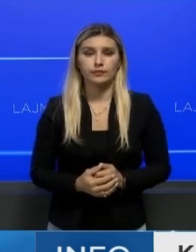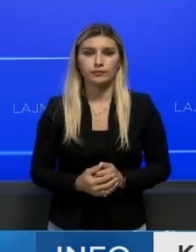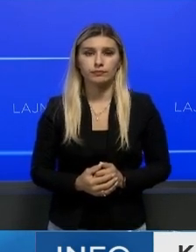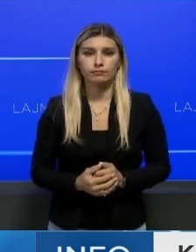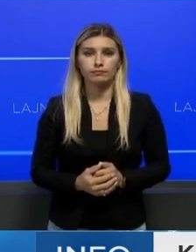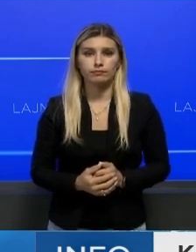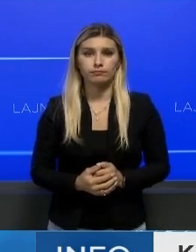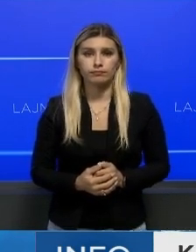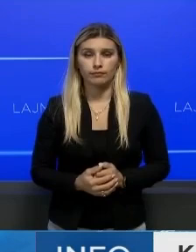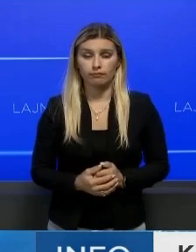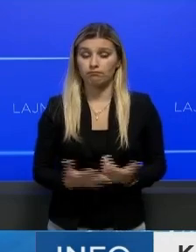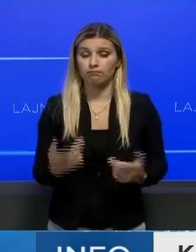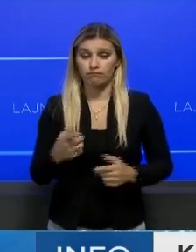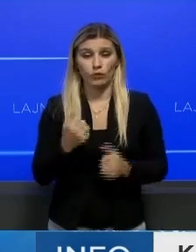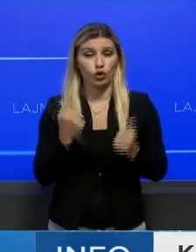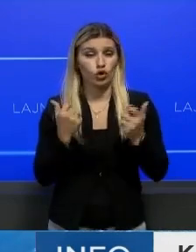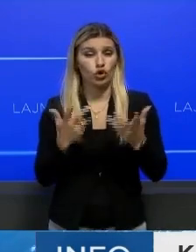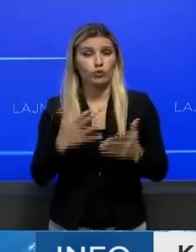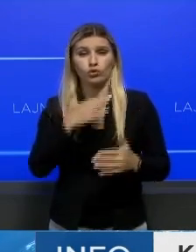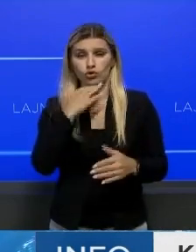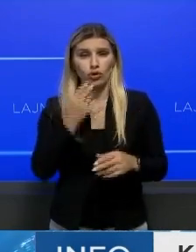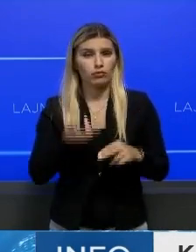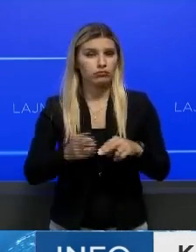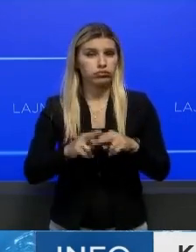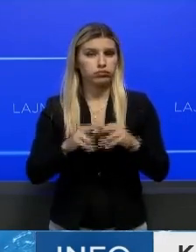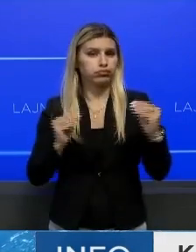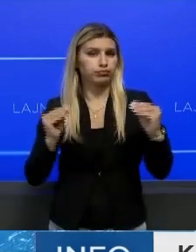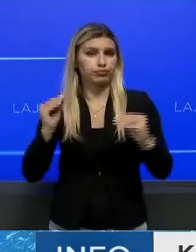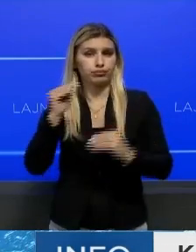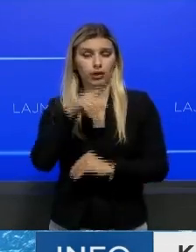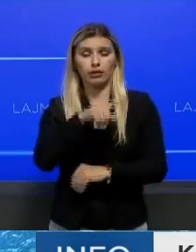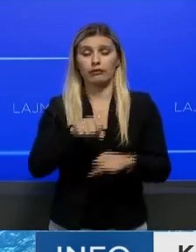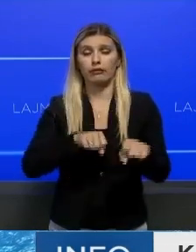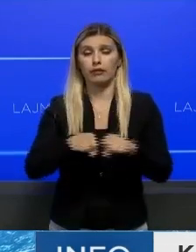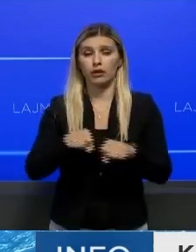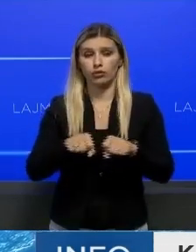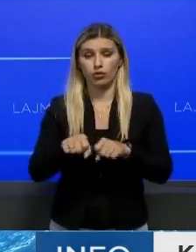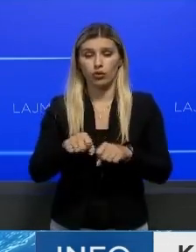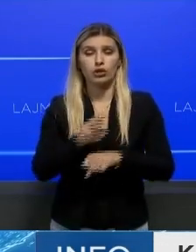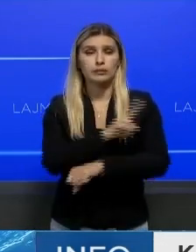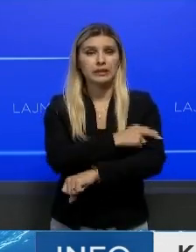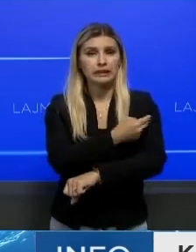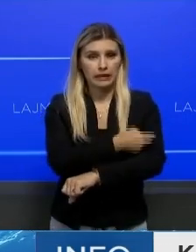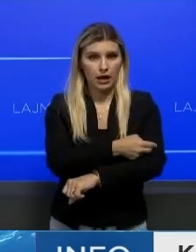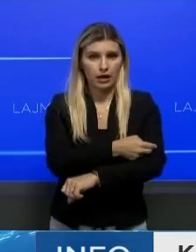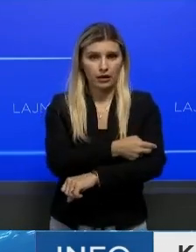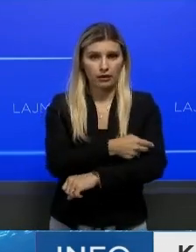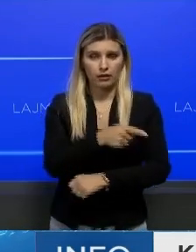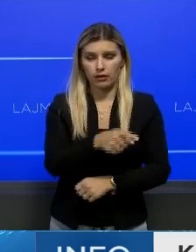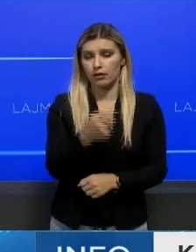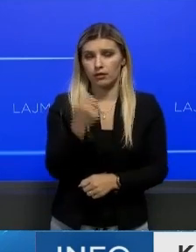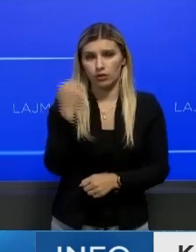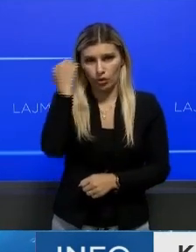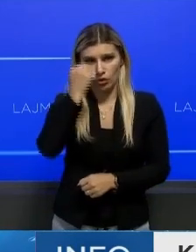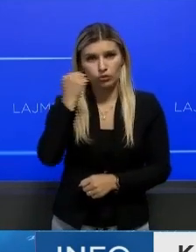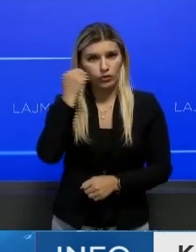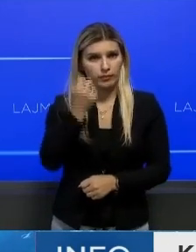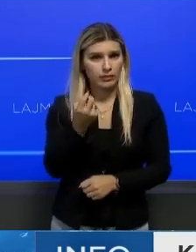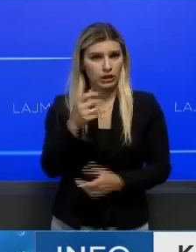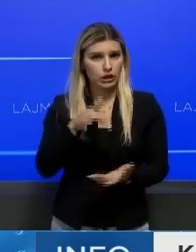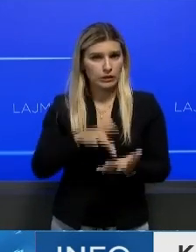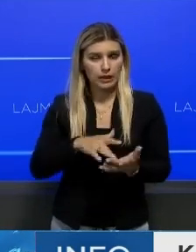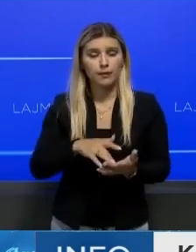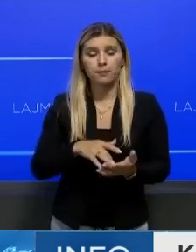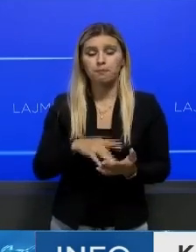Ndurko pas rritjes rasteve të reja me Covid-19, Drejtori Shërbimit Spitalor Klinike Universitari Kosovës